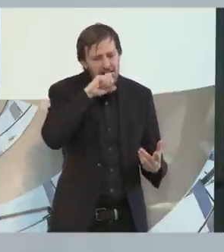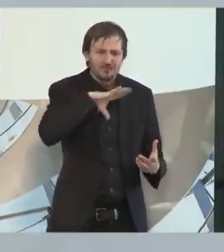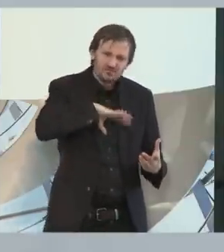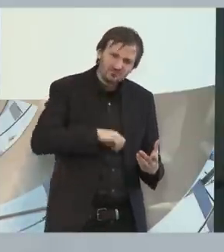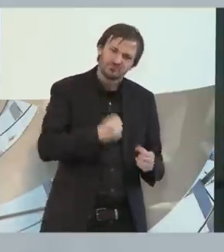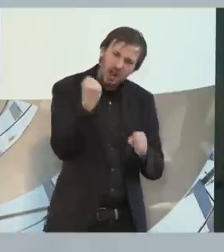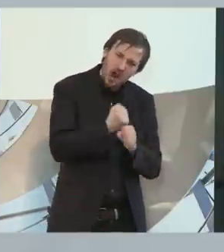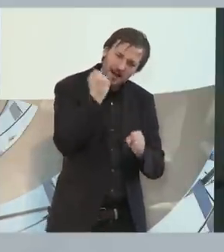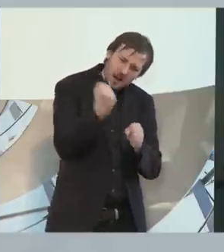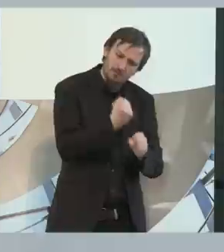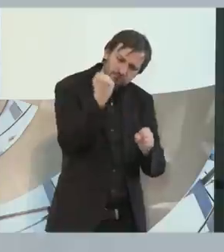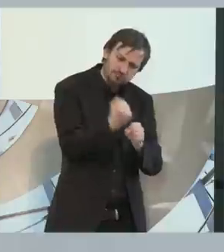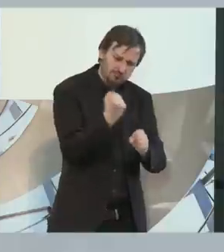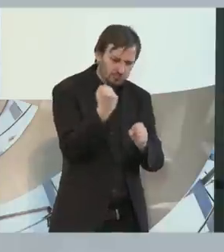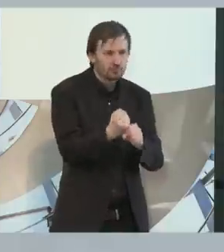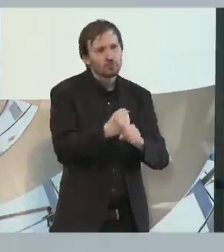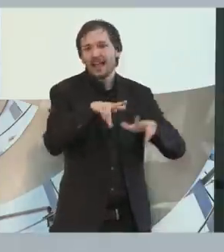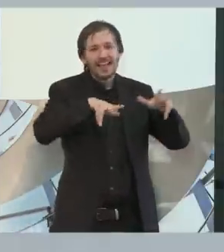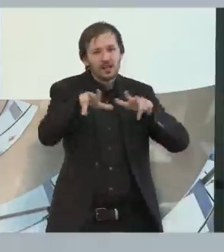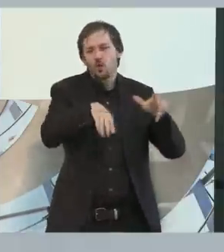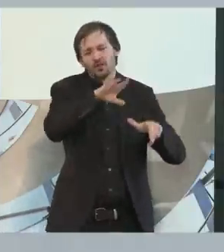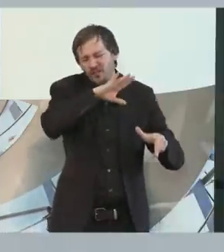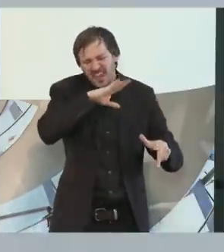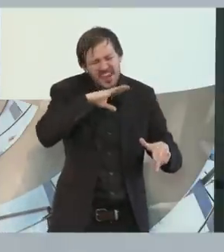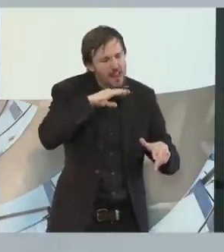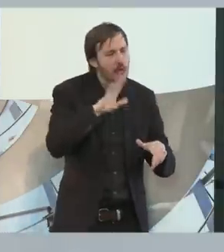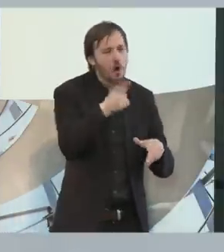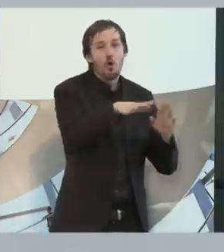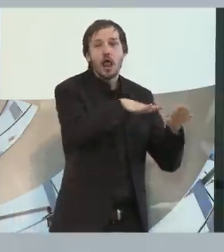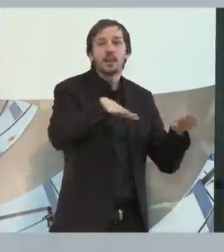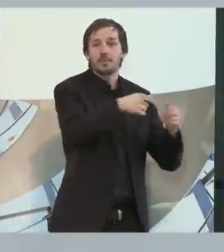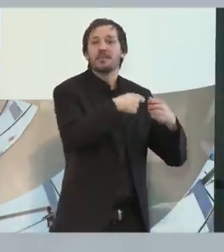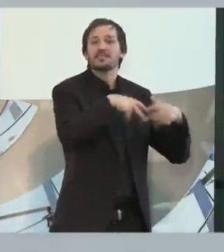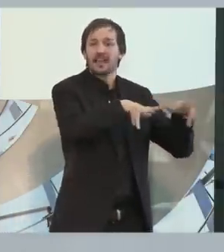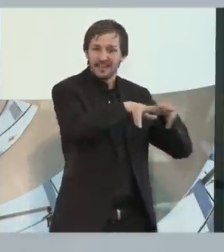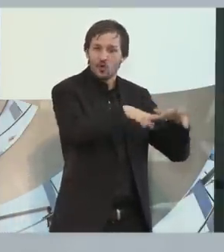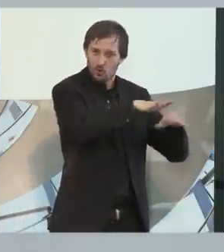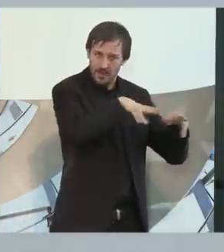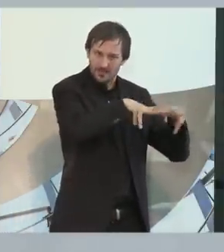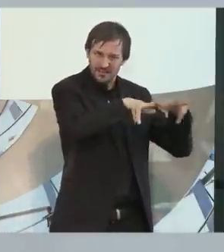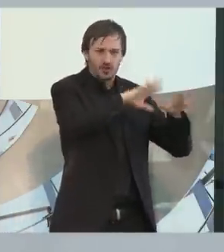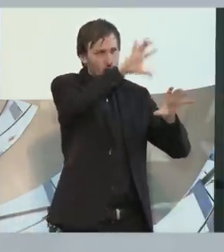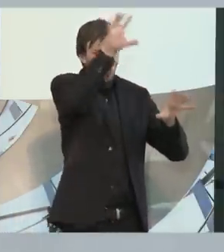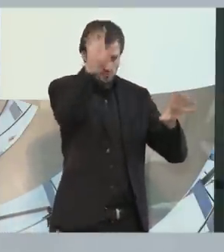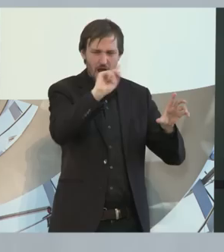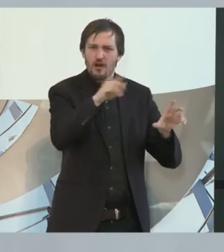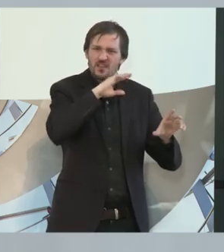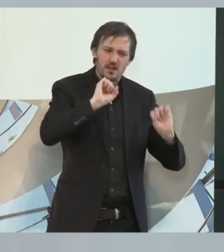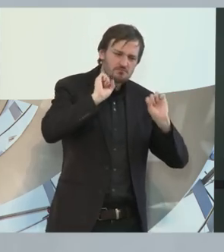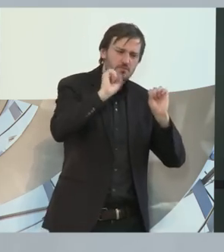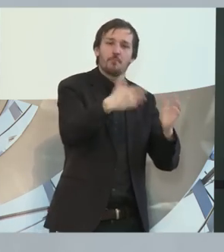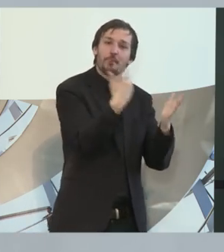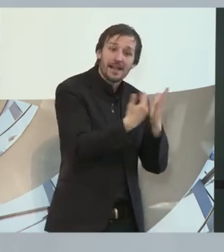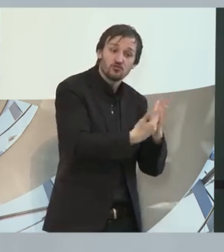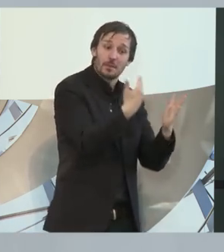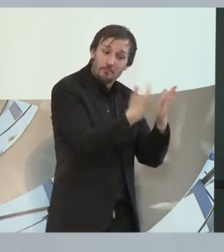alle Regierungen, auch die Landesregierung, wir machen so viel, wo wir immer wieder an Beispielen darstellen, dass diese Menschen genau, wenn